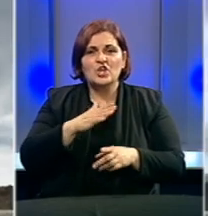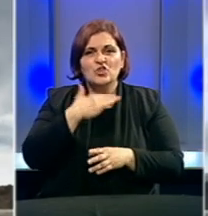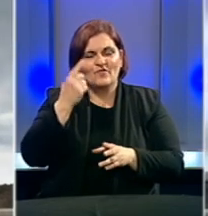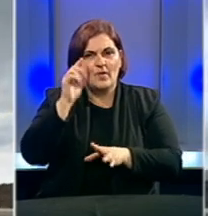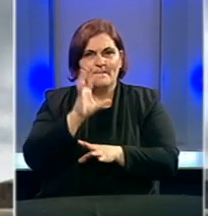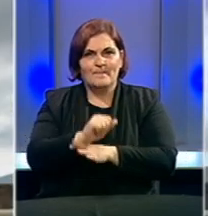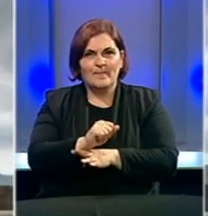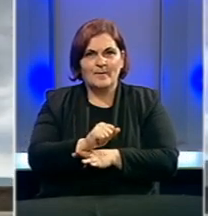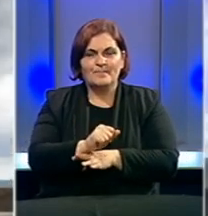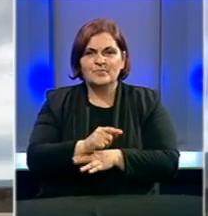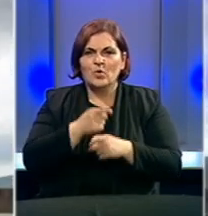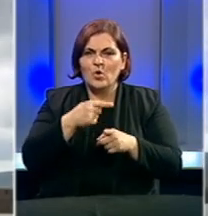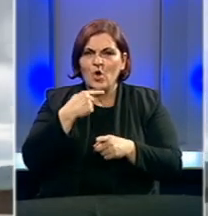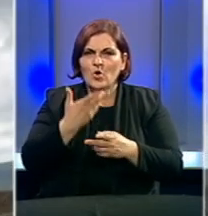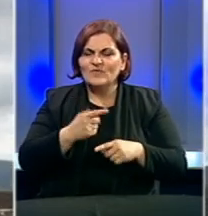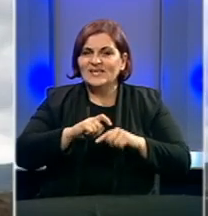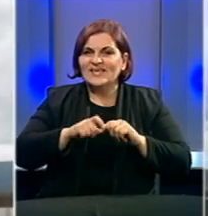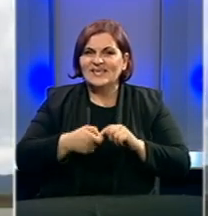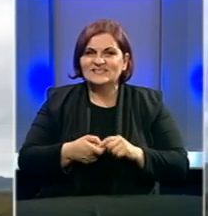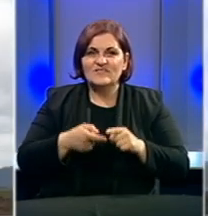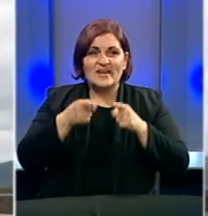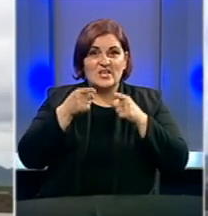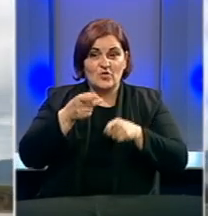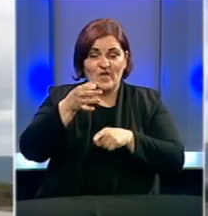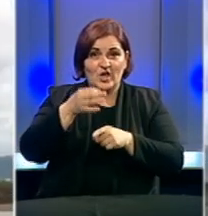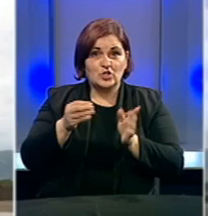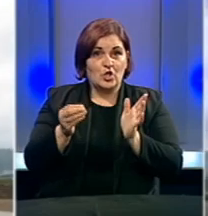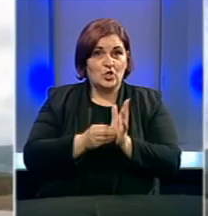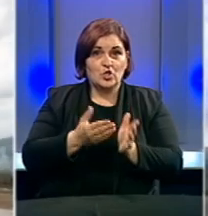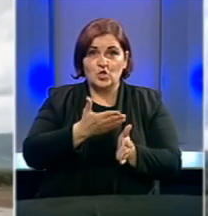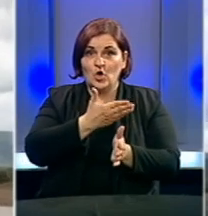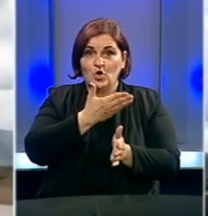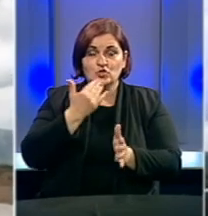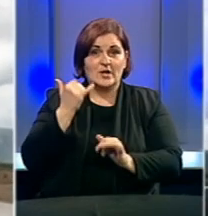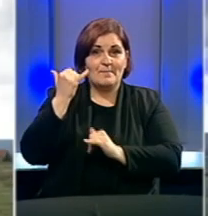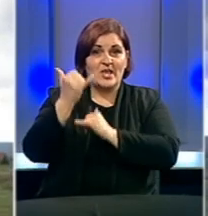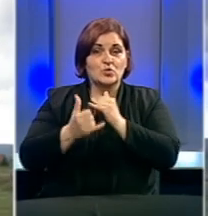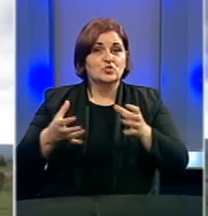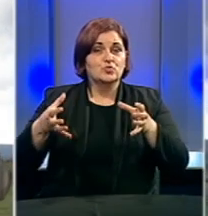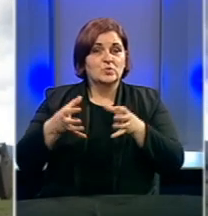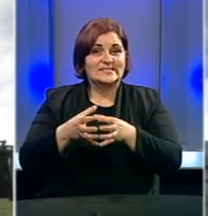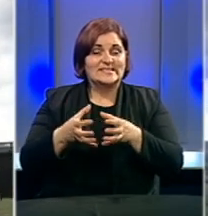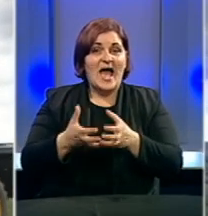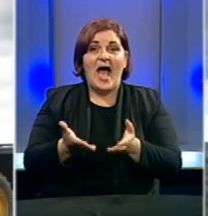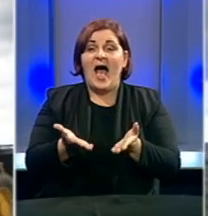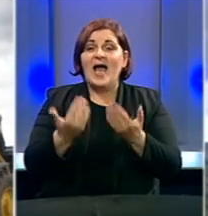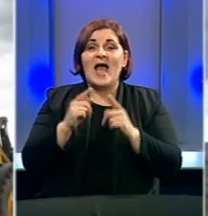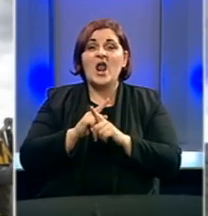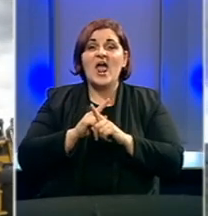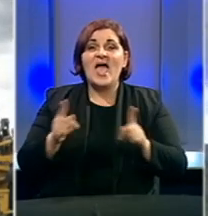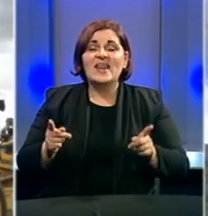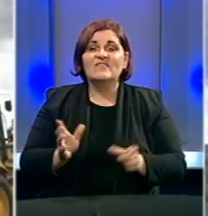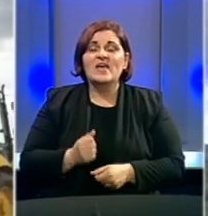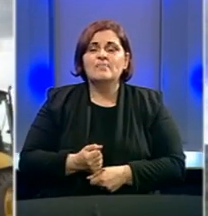prepoznato. U prilog tome govori i činjenica što ova županija još najmanji svoju turističku zajednicu, a kamoli neku vrstu